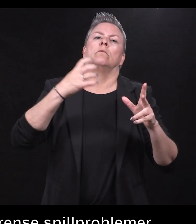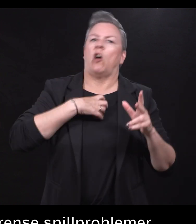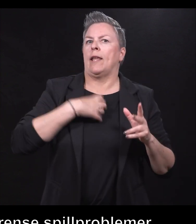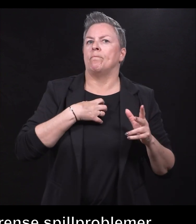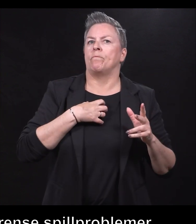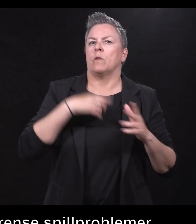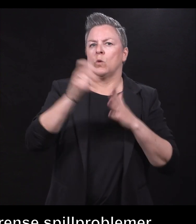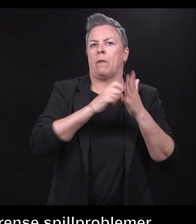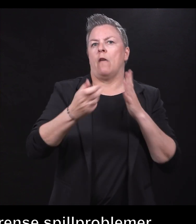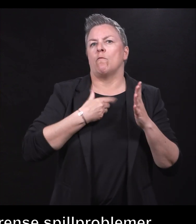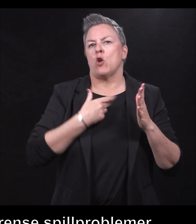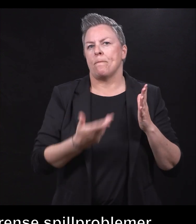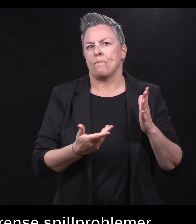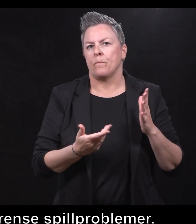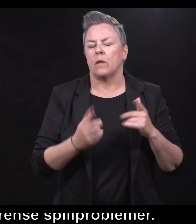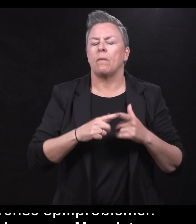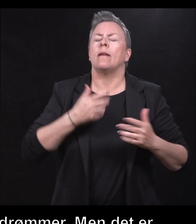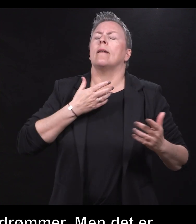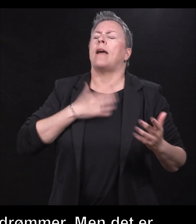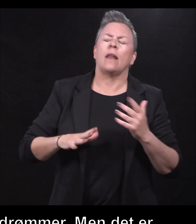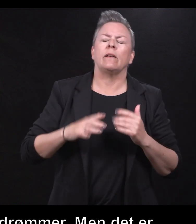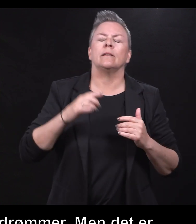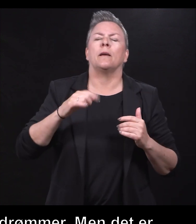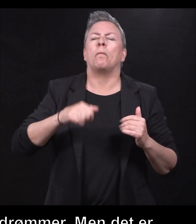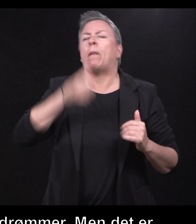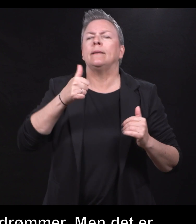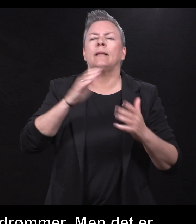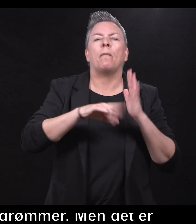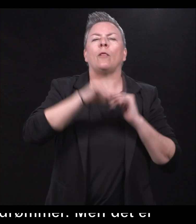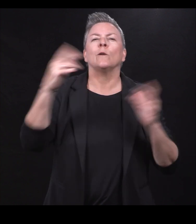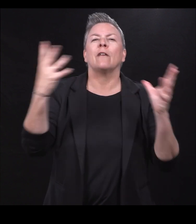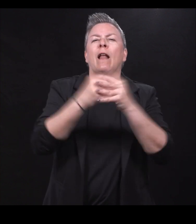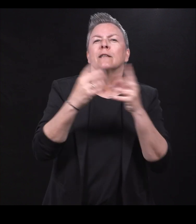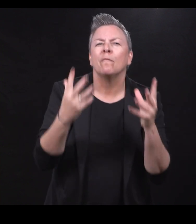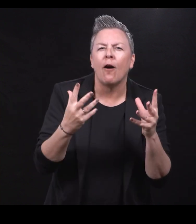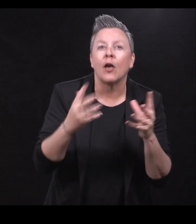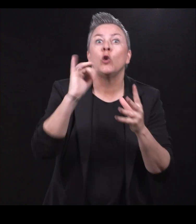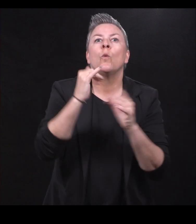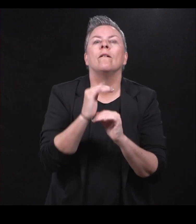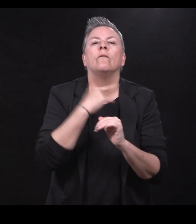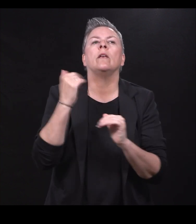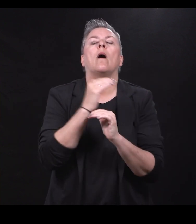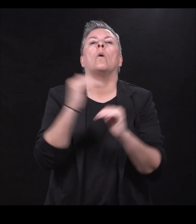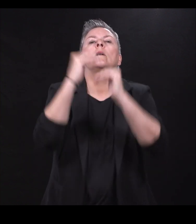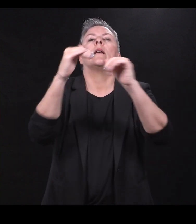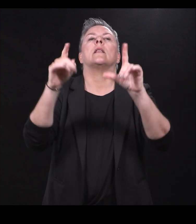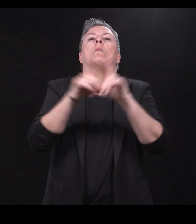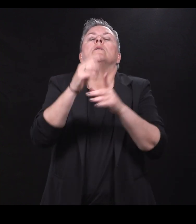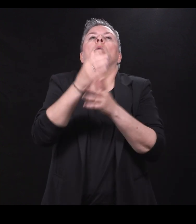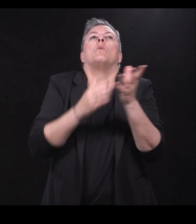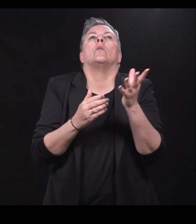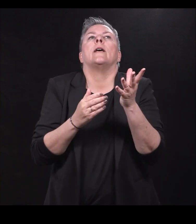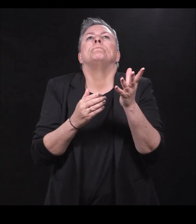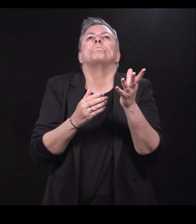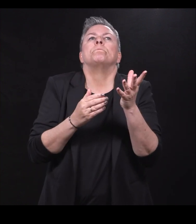Og så har vi heldigvis, dette er det beste ved det norske fellesskapet, tenker jeg, at vi har organisert det på den måten, og så